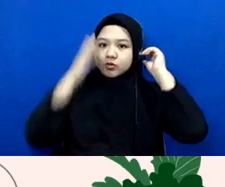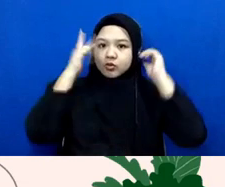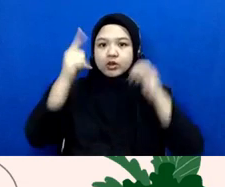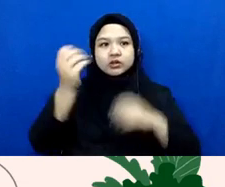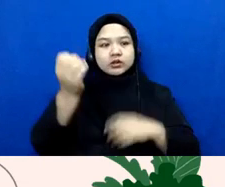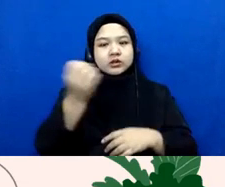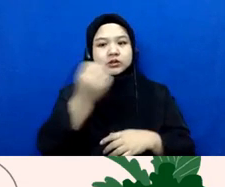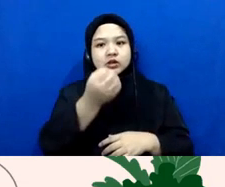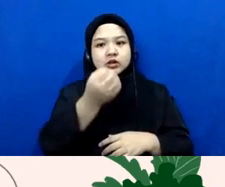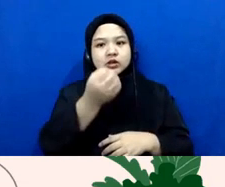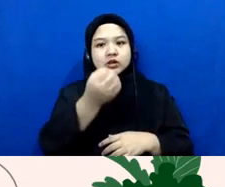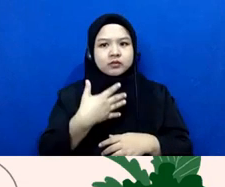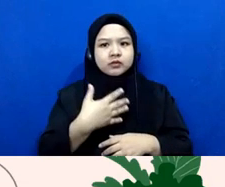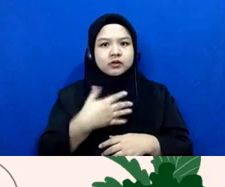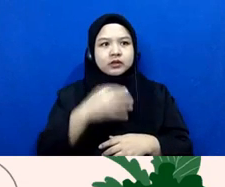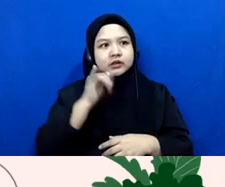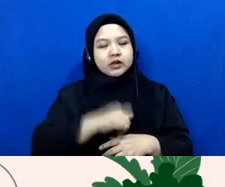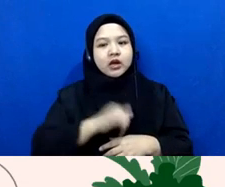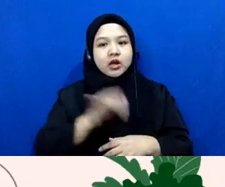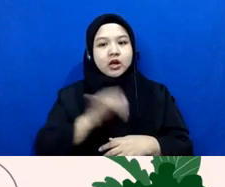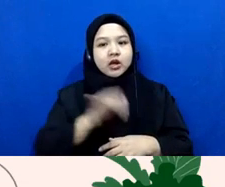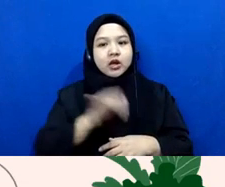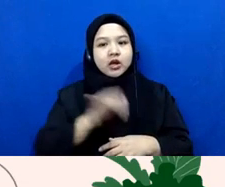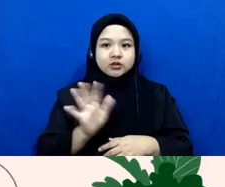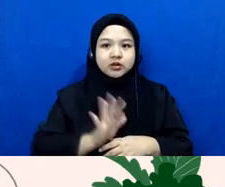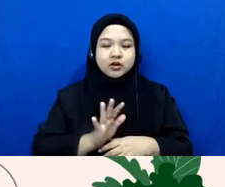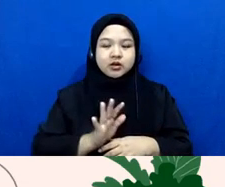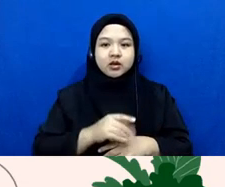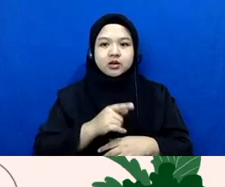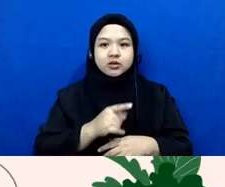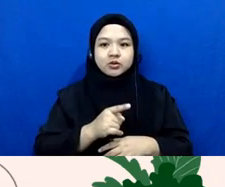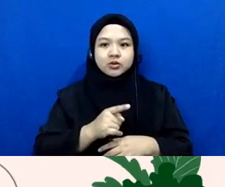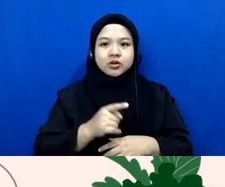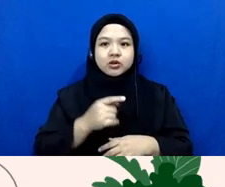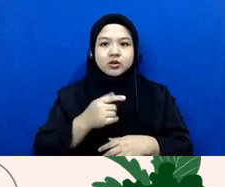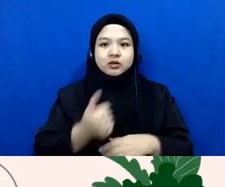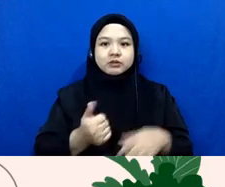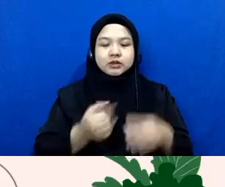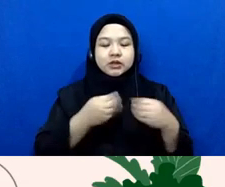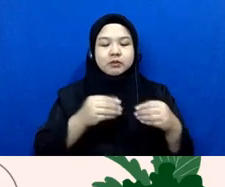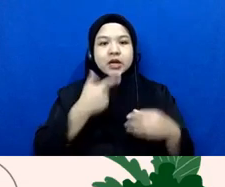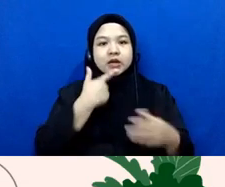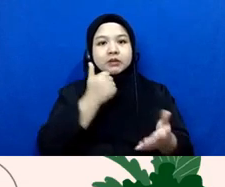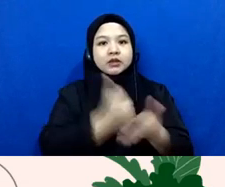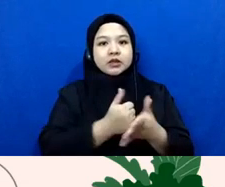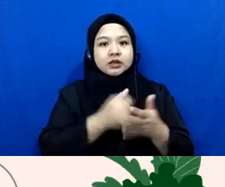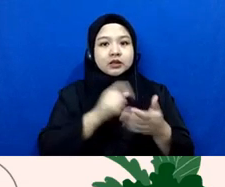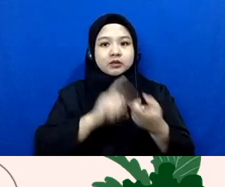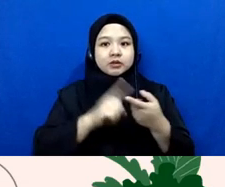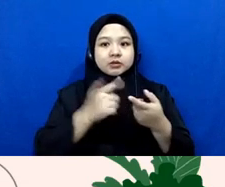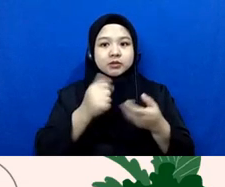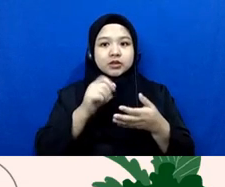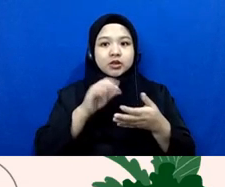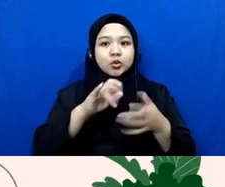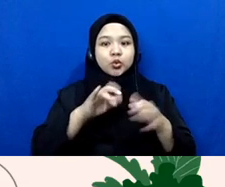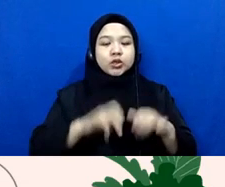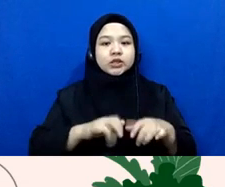bilang jawab ya apa enggak itu kan jadi bahan yang sangat penting buat teman-teman tulis dan